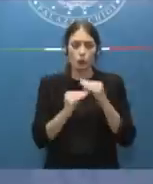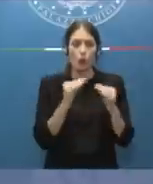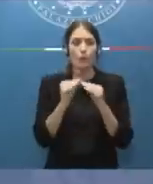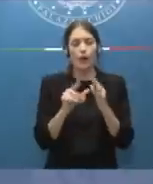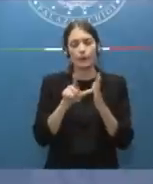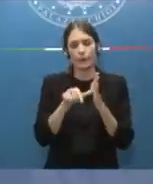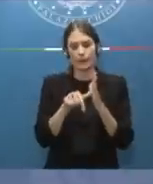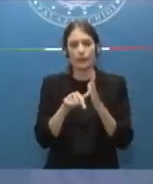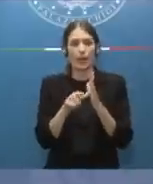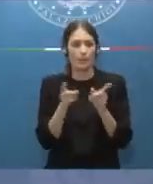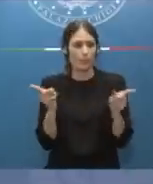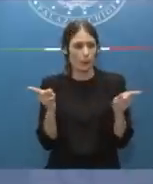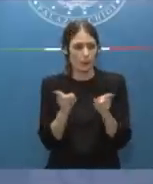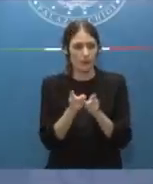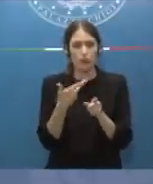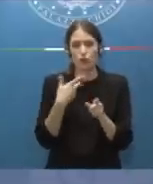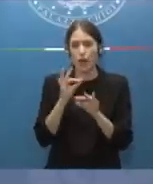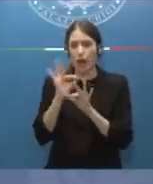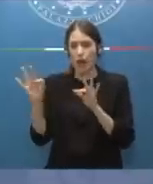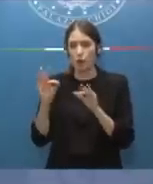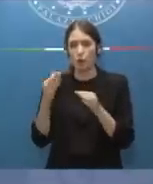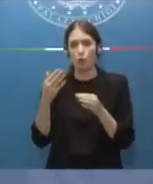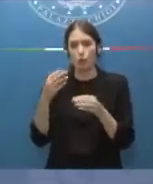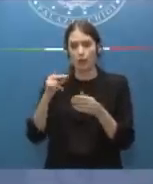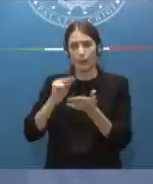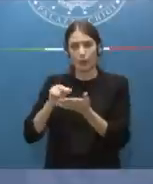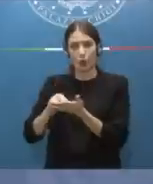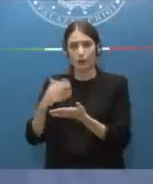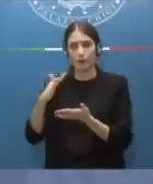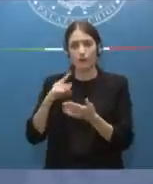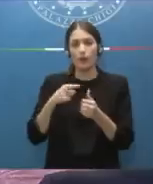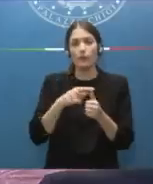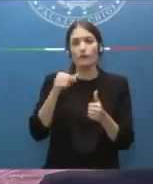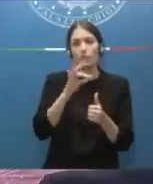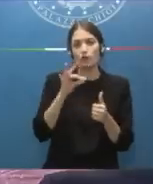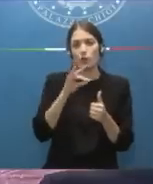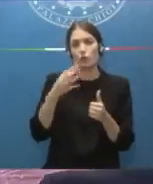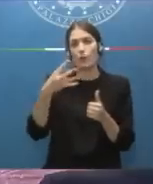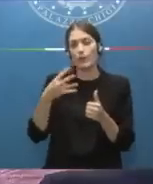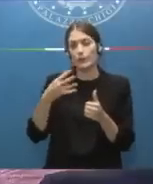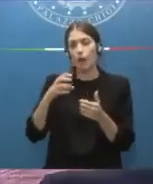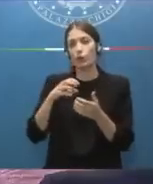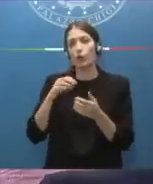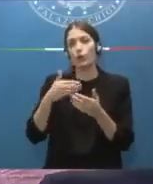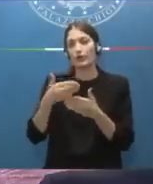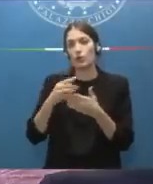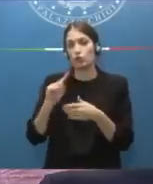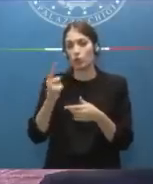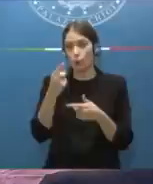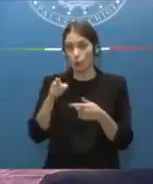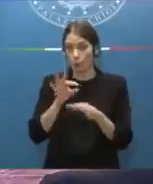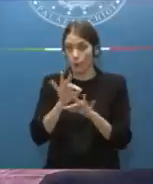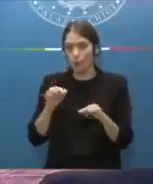impegni istituzionali. Si erano già prenotati Francesco Maesano del Tg1 e poi andremo via via con gli altri. E' pronto